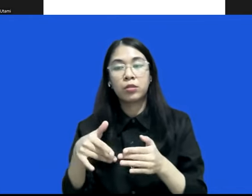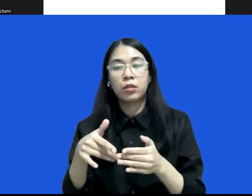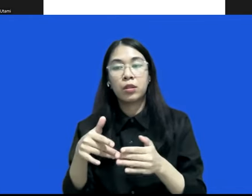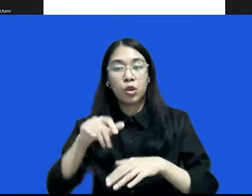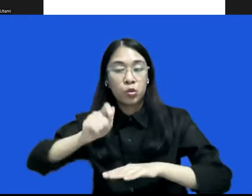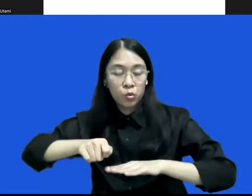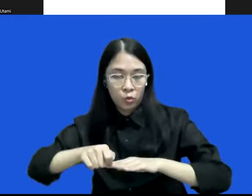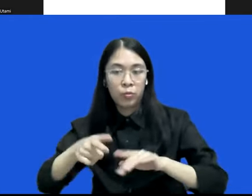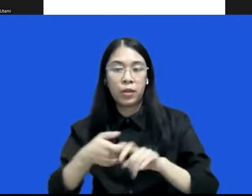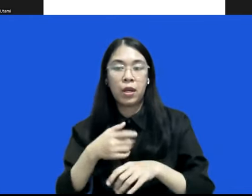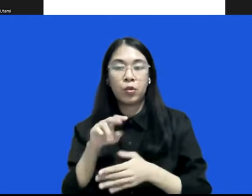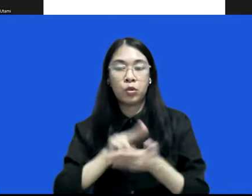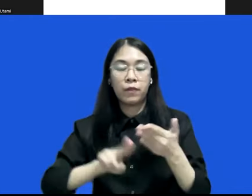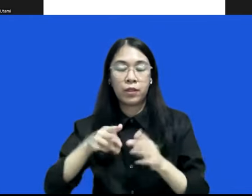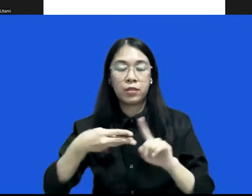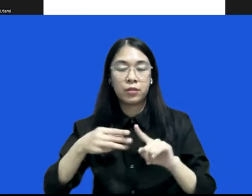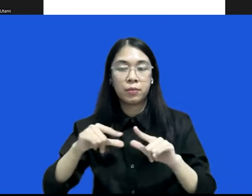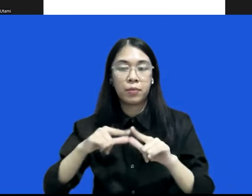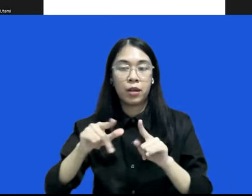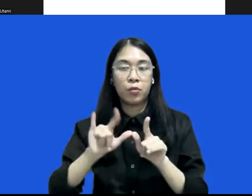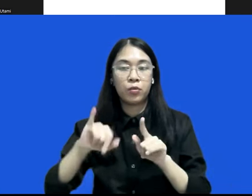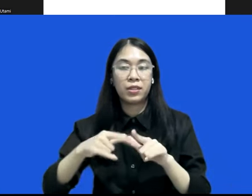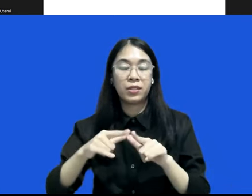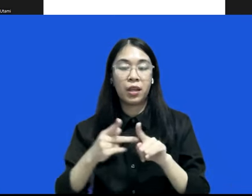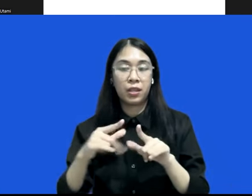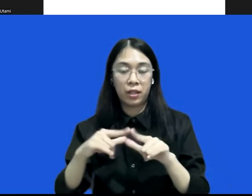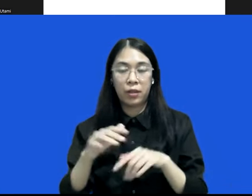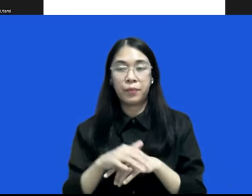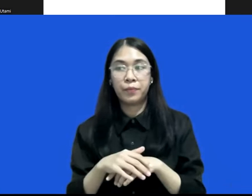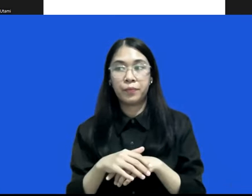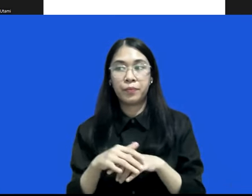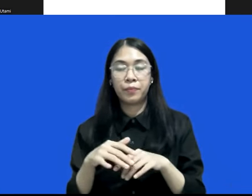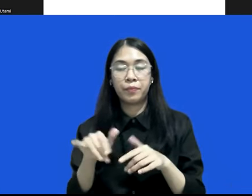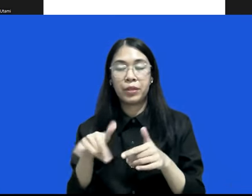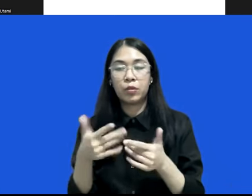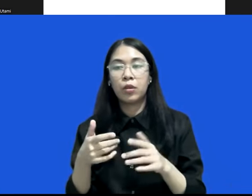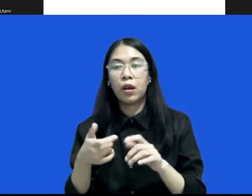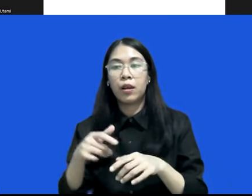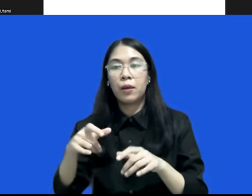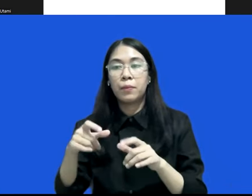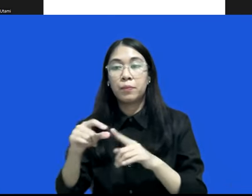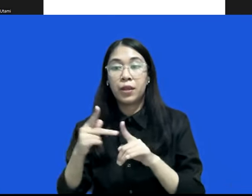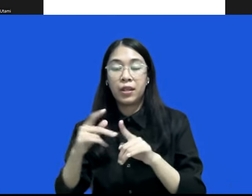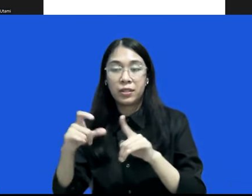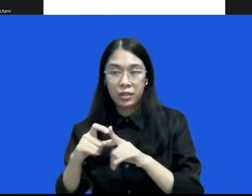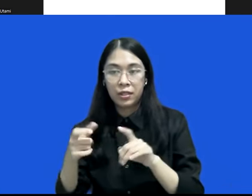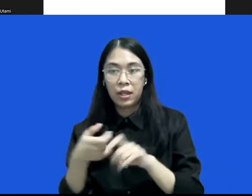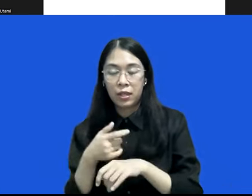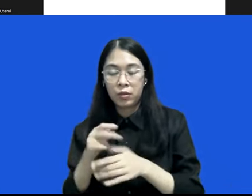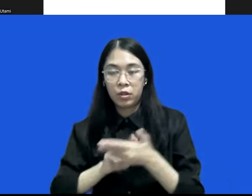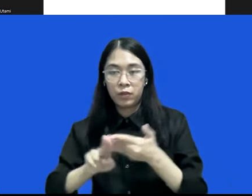mendapatkan gelar PhD-nya dari Universitas dari UNSW Australia dan saat ini Ibu